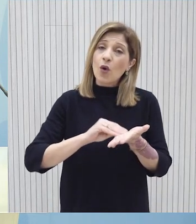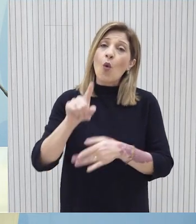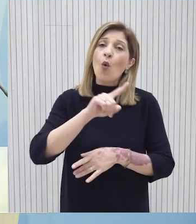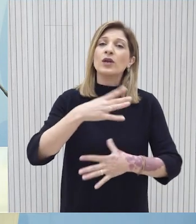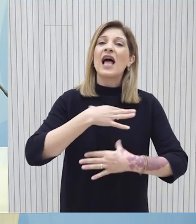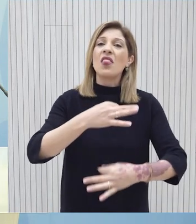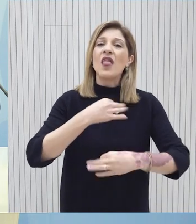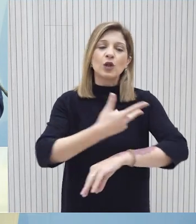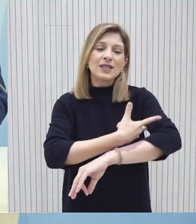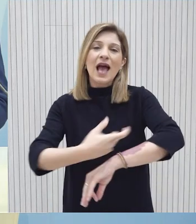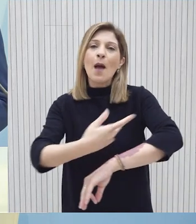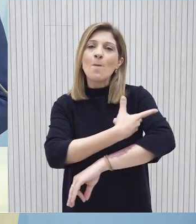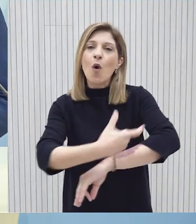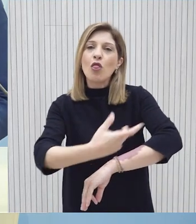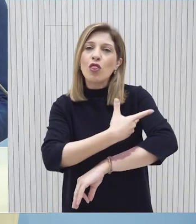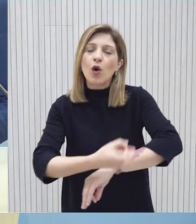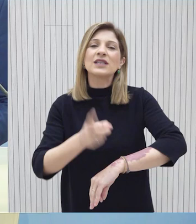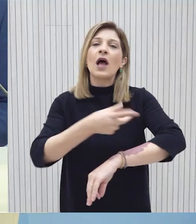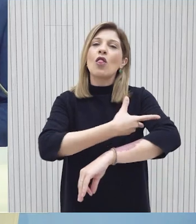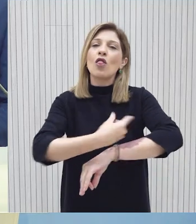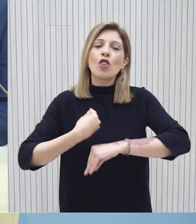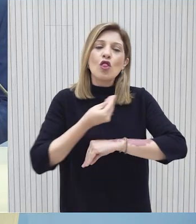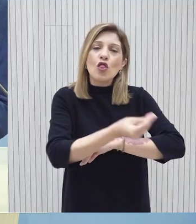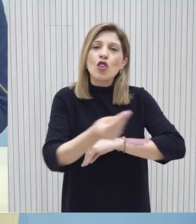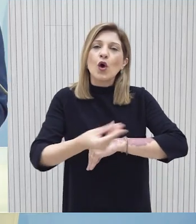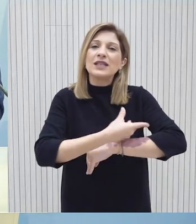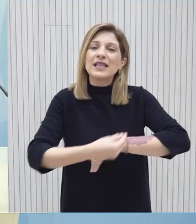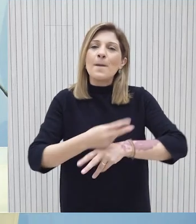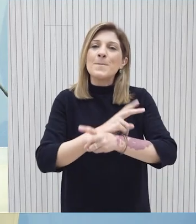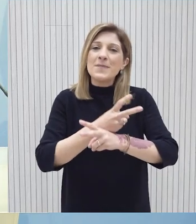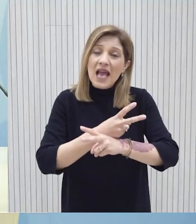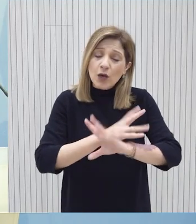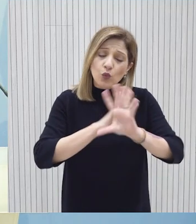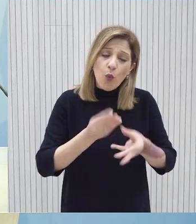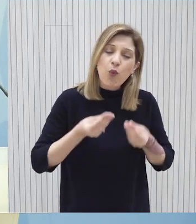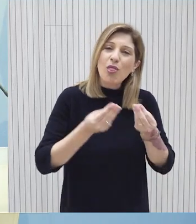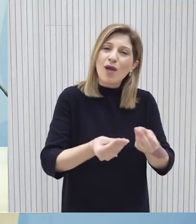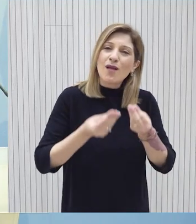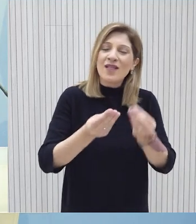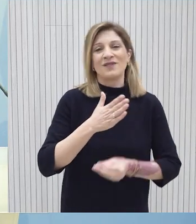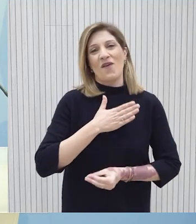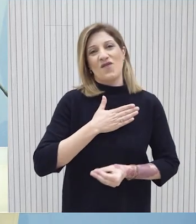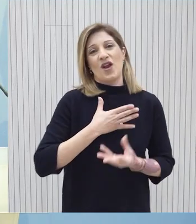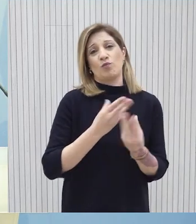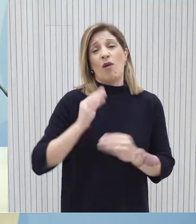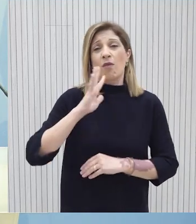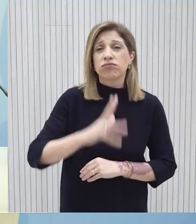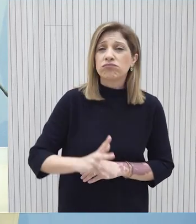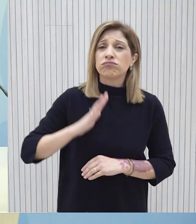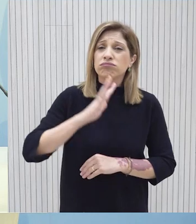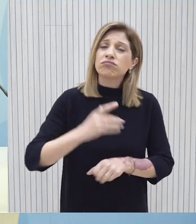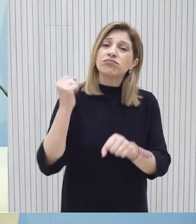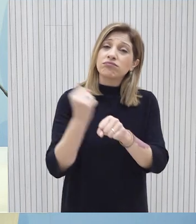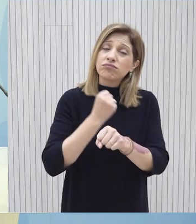εθελοντές εμμοδότες και δότες μυελού των οστών και προς τις εθελοντικές και μη κυβερνητικές οργανώσεις που εργάζονται άοκνα